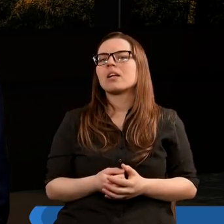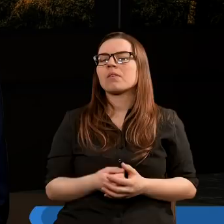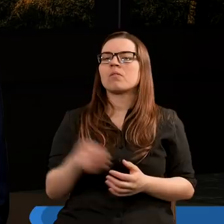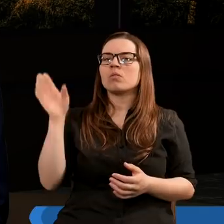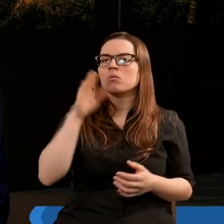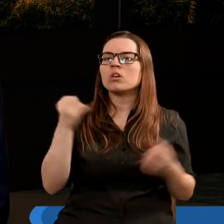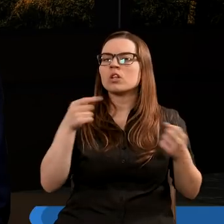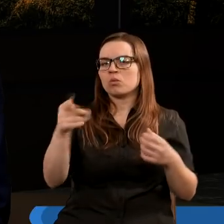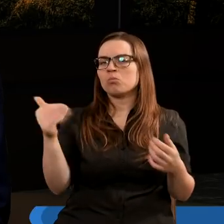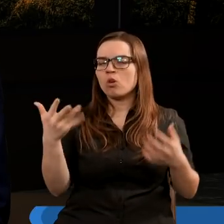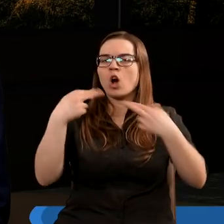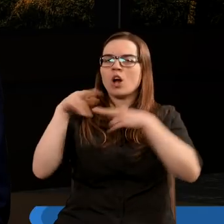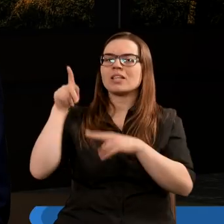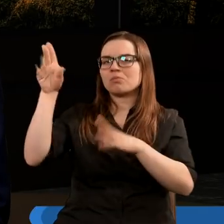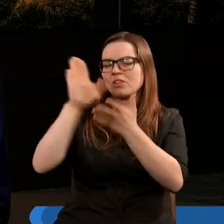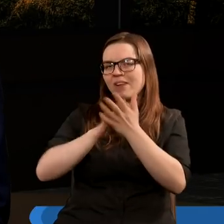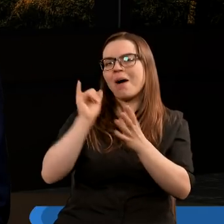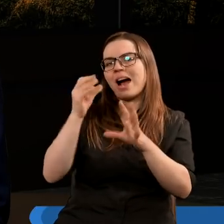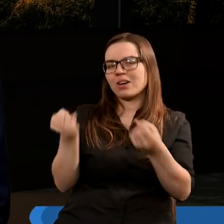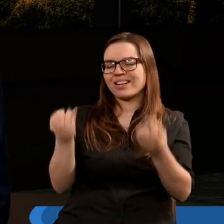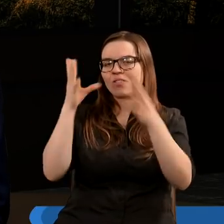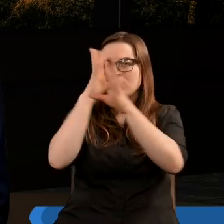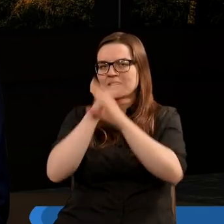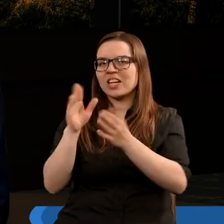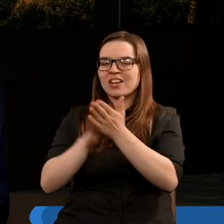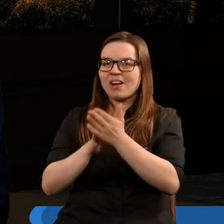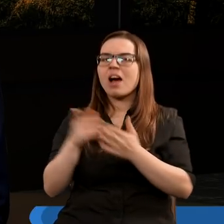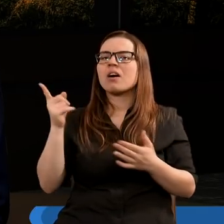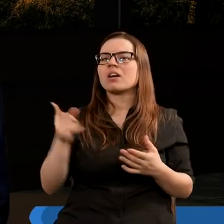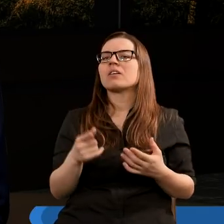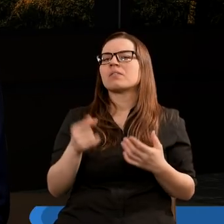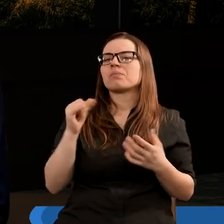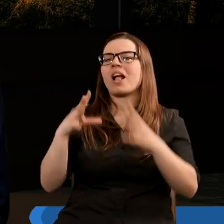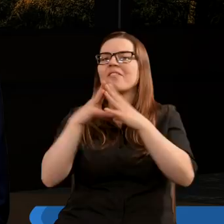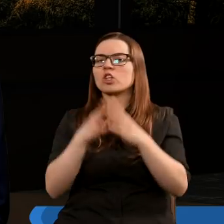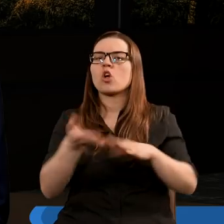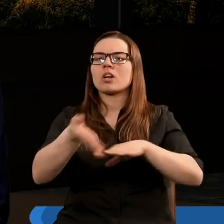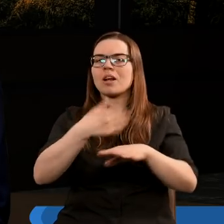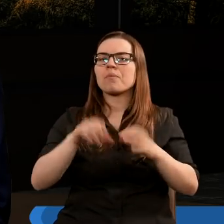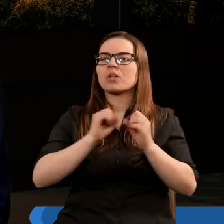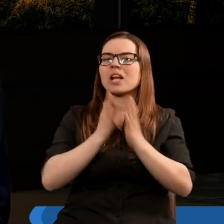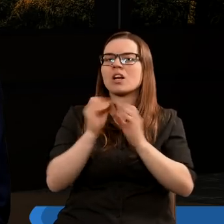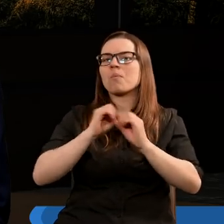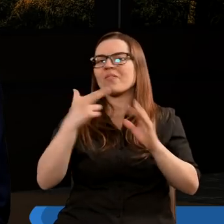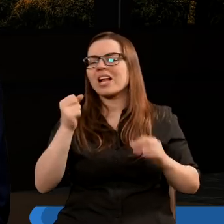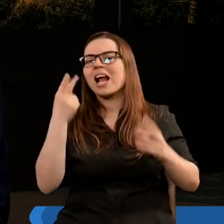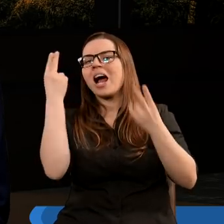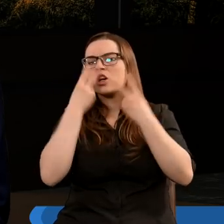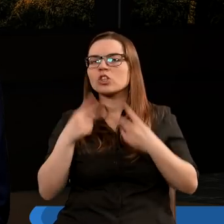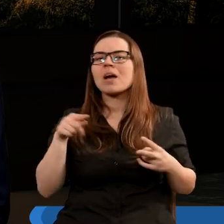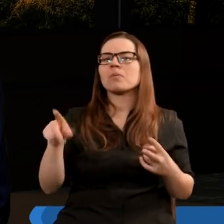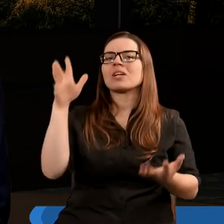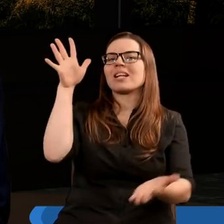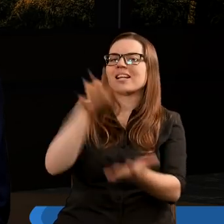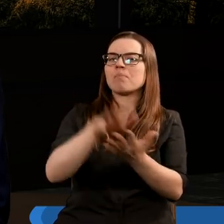Bóg zywa do tego, aby oddawać mu chwałę jako stwórcy. Acz w trzynastym rozdziale Księgi Objawienia czytamy o tym, że